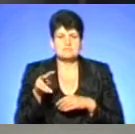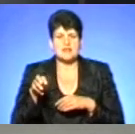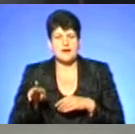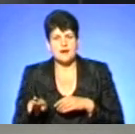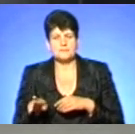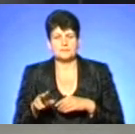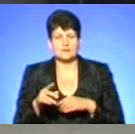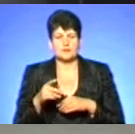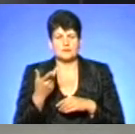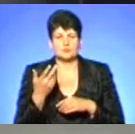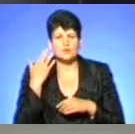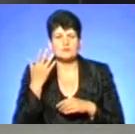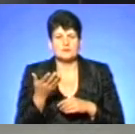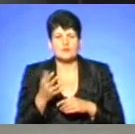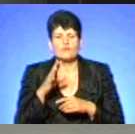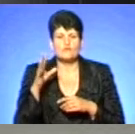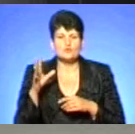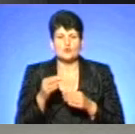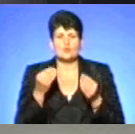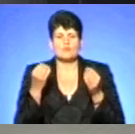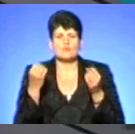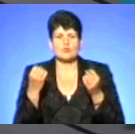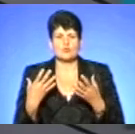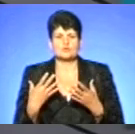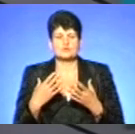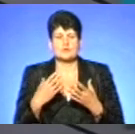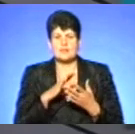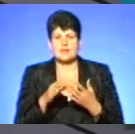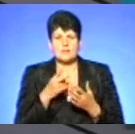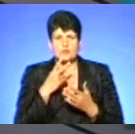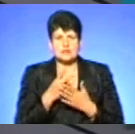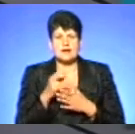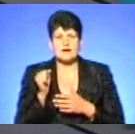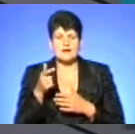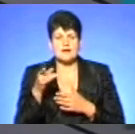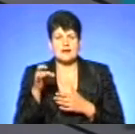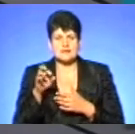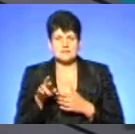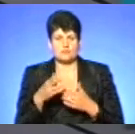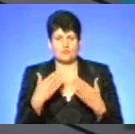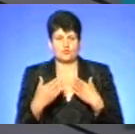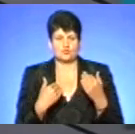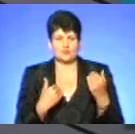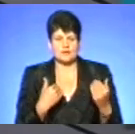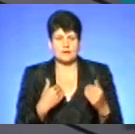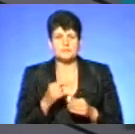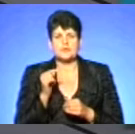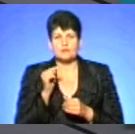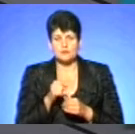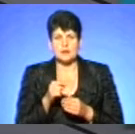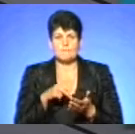Вона постоїть, або буде стояти, тоді можна тихо відійти, або вона сама буде намагатися втекти